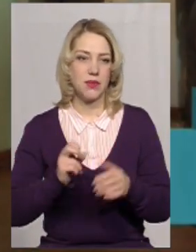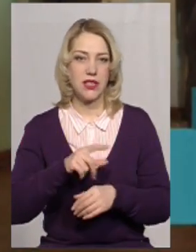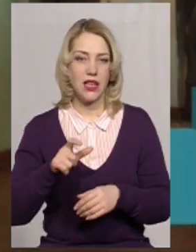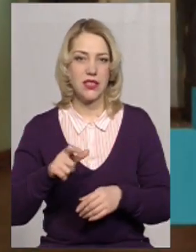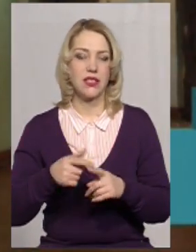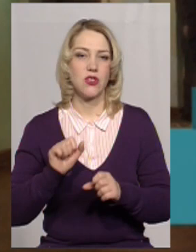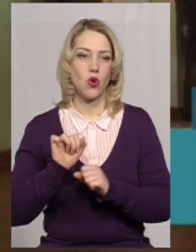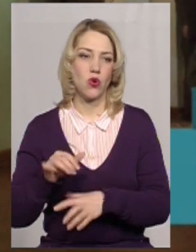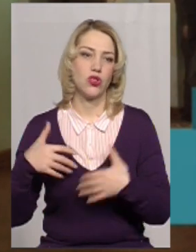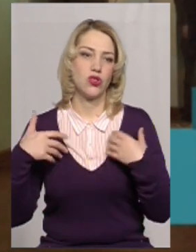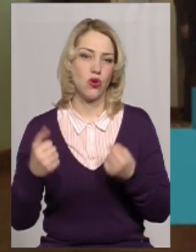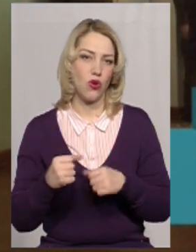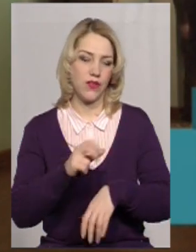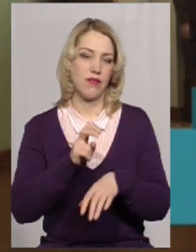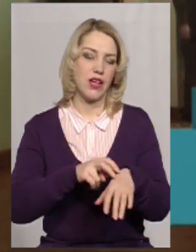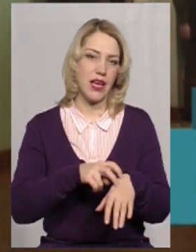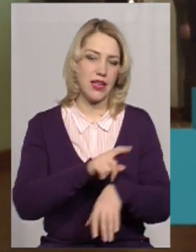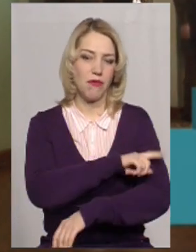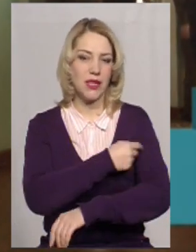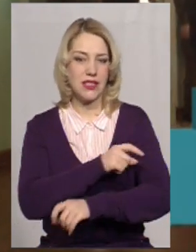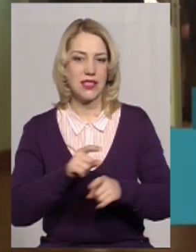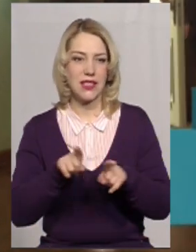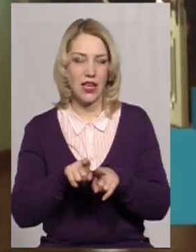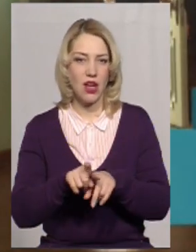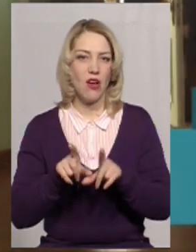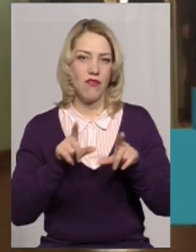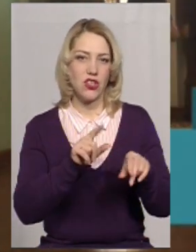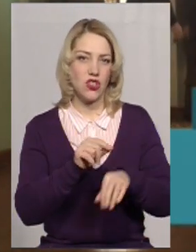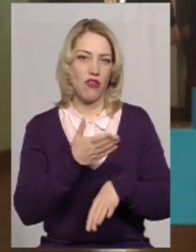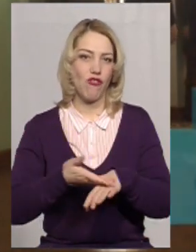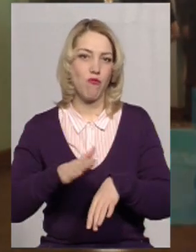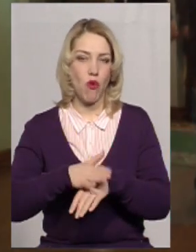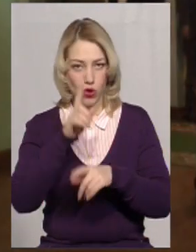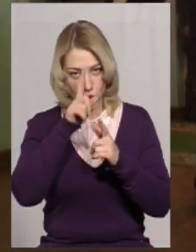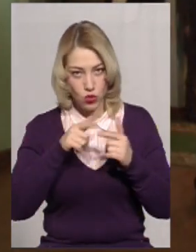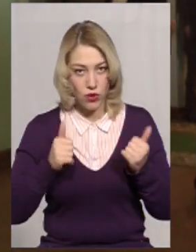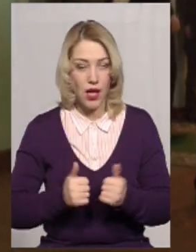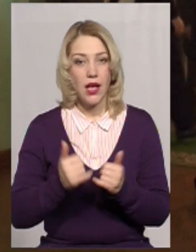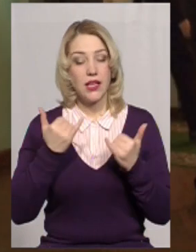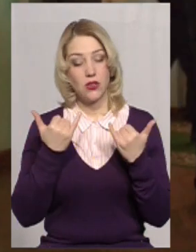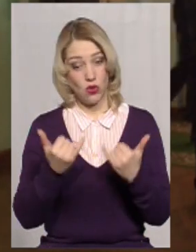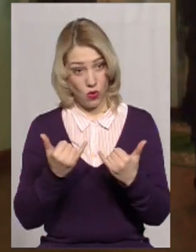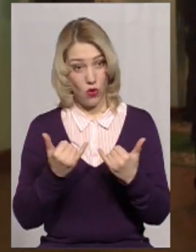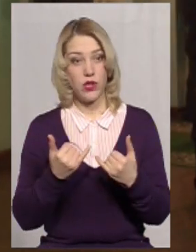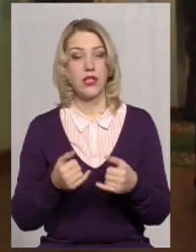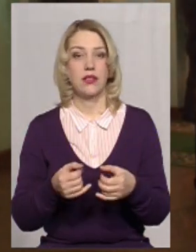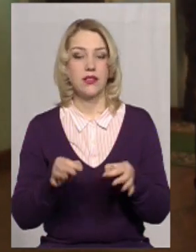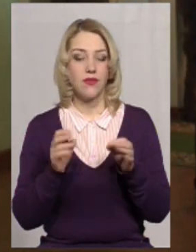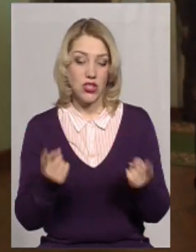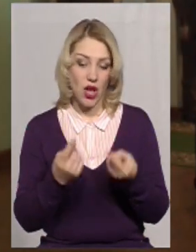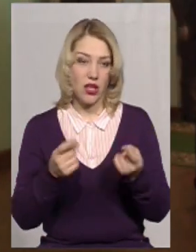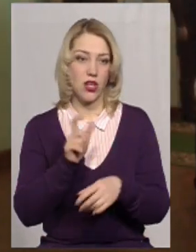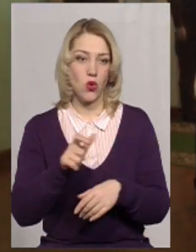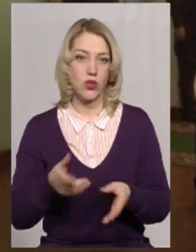охорони здоров'я, лікарів, медсестер, виїжджають у Польщу. І сьогодні звичайні люди